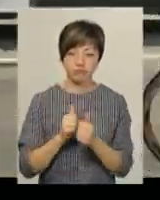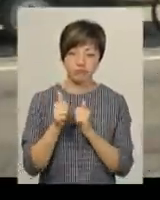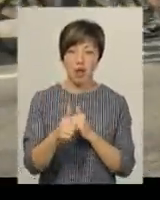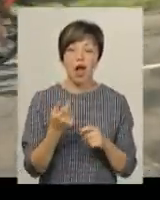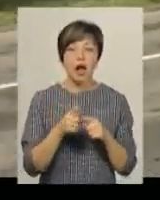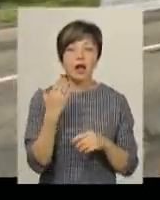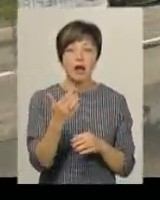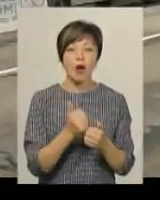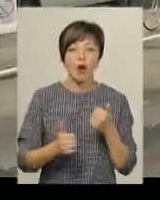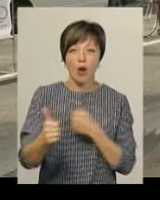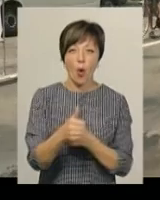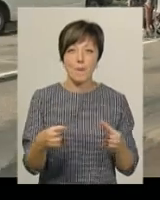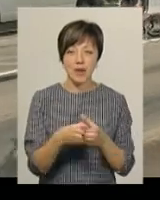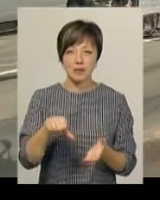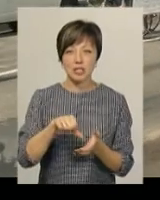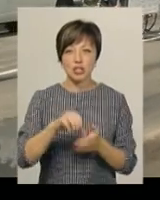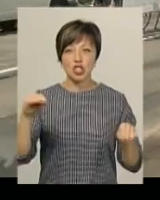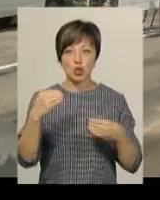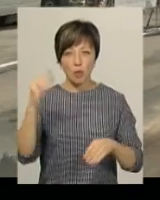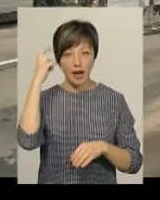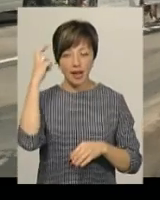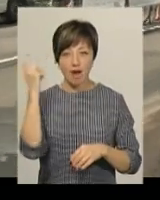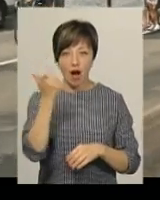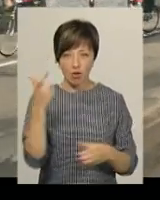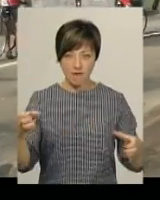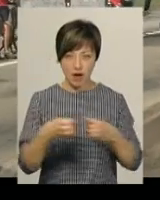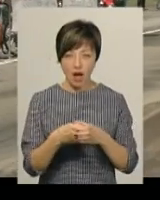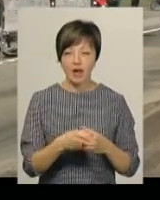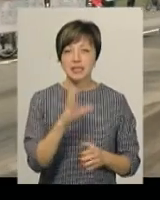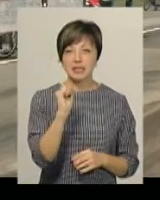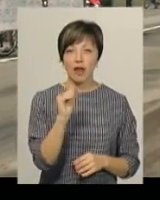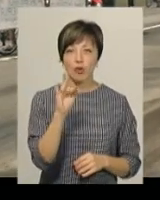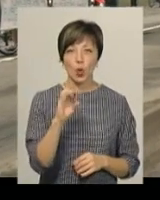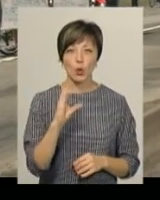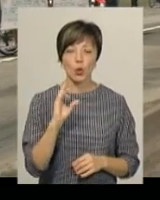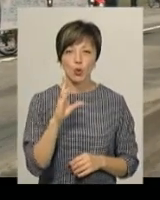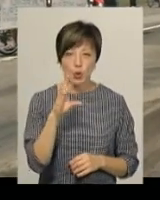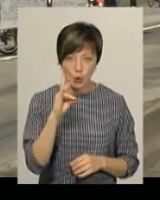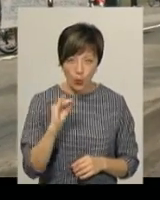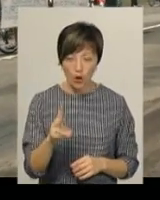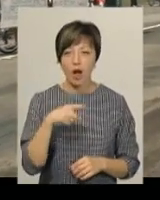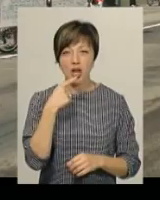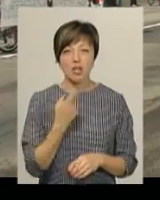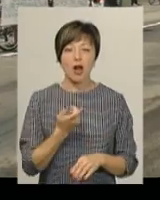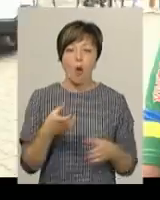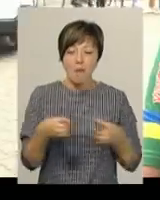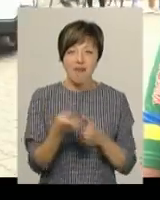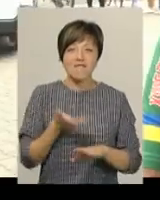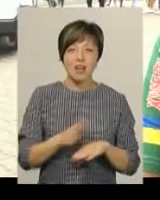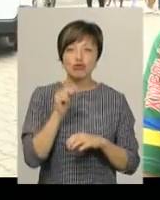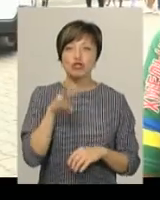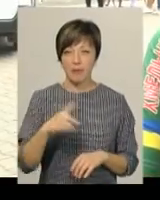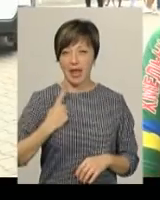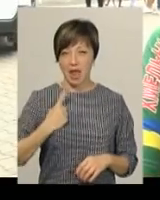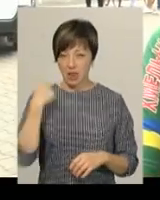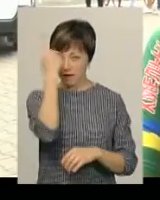міксована команда, за яку виступали спортсменки Житомира, Києва і Харкова. Наталія Сафронюк каже, командні гонки важчі від індивідуальних. Напевно, що